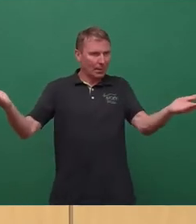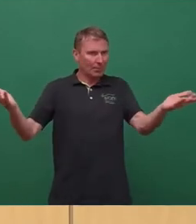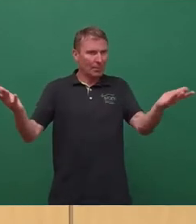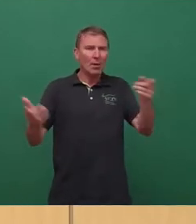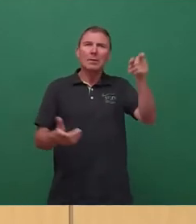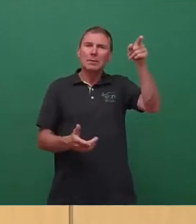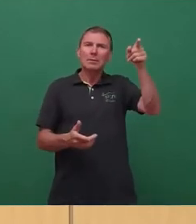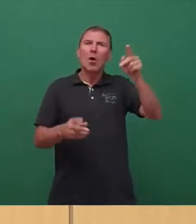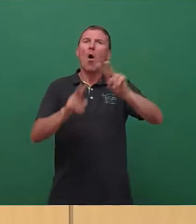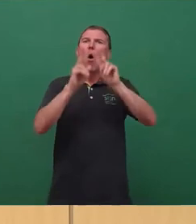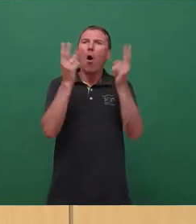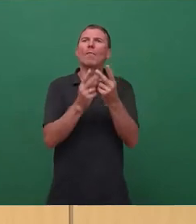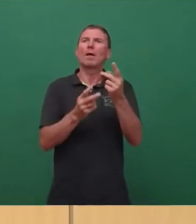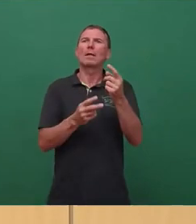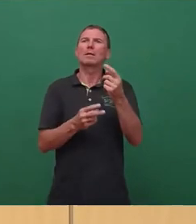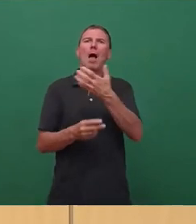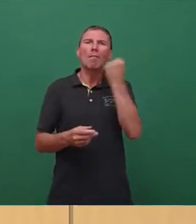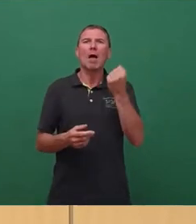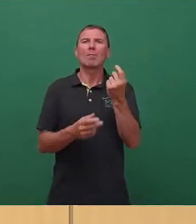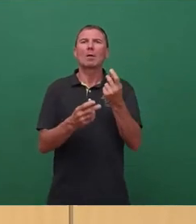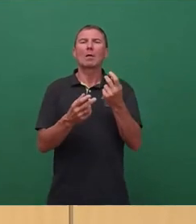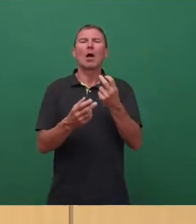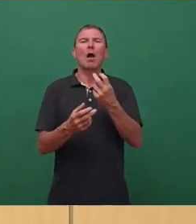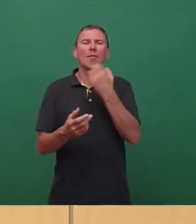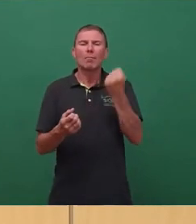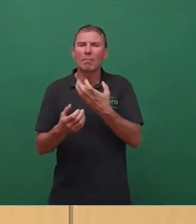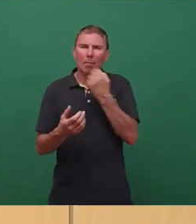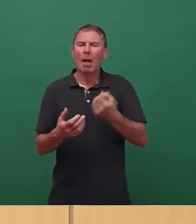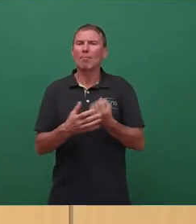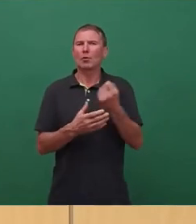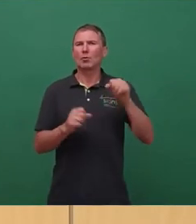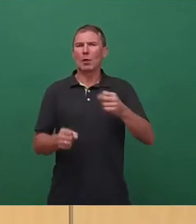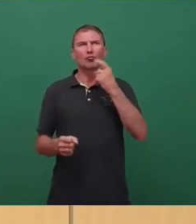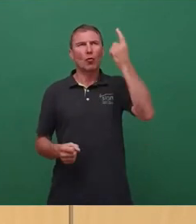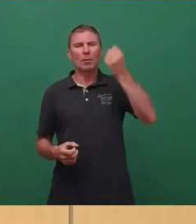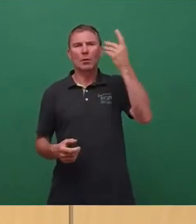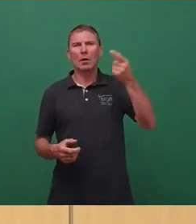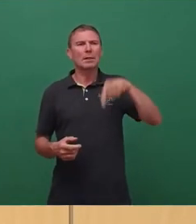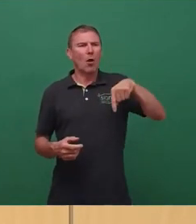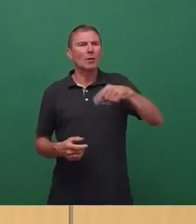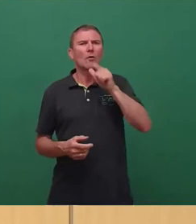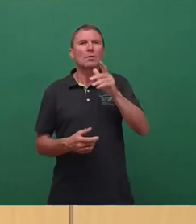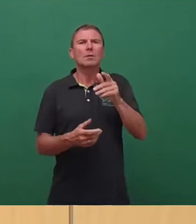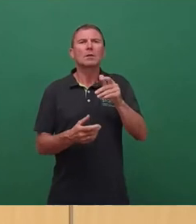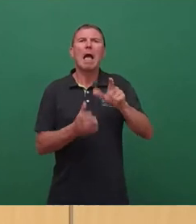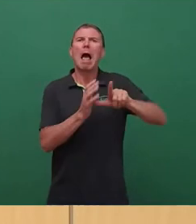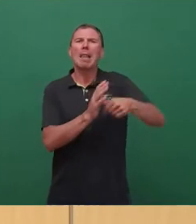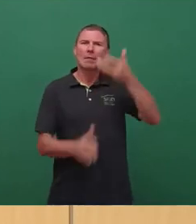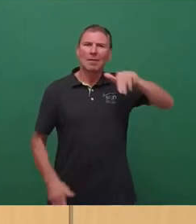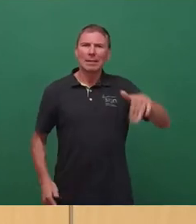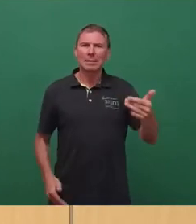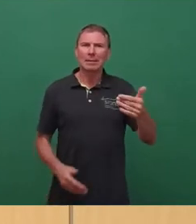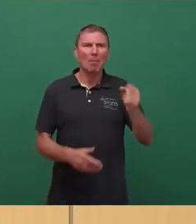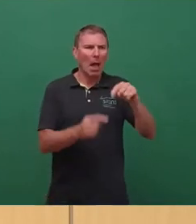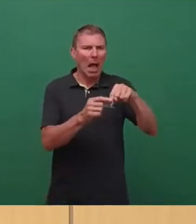Strom- und Wärmeproduktion machen kann, bei Prozessen, die heute noch nicht rentierlich sind, aber es bald rentierlich sein